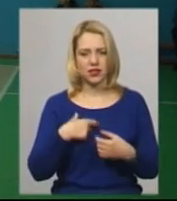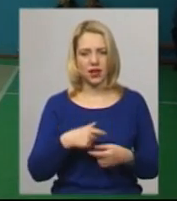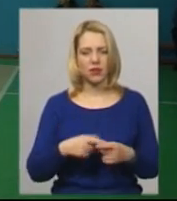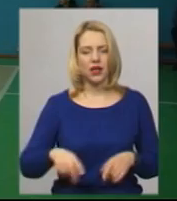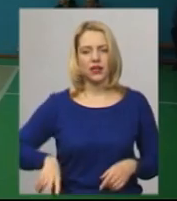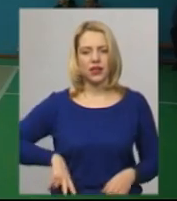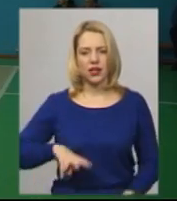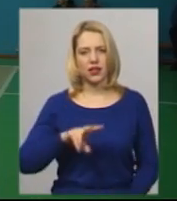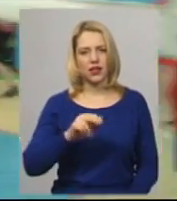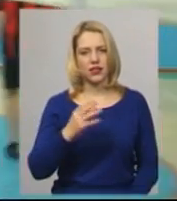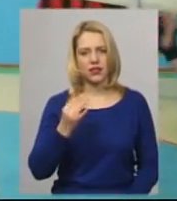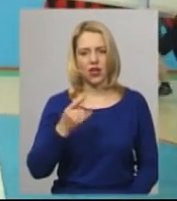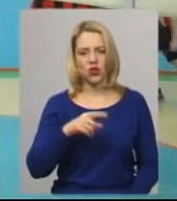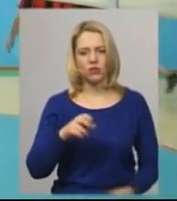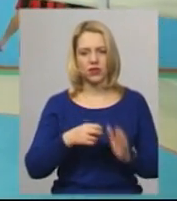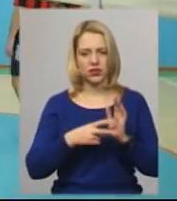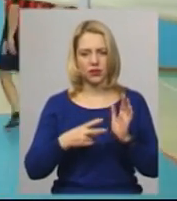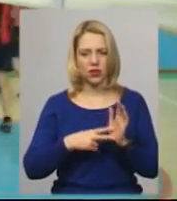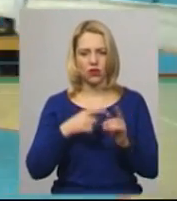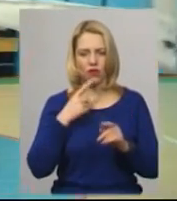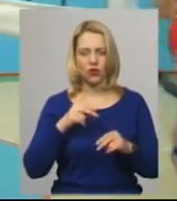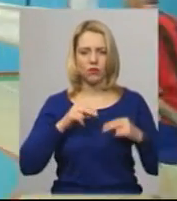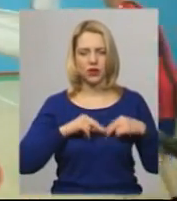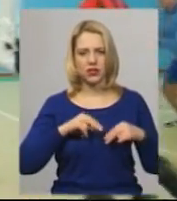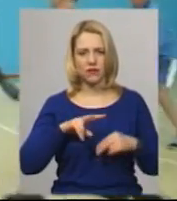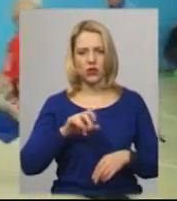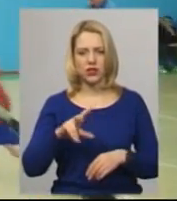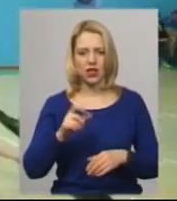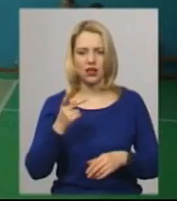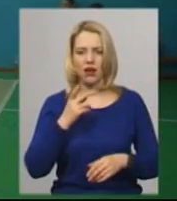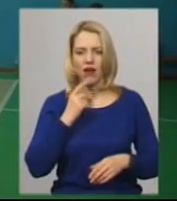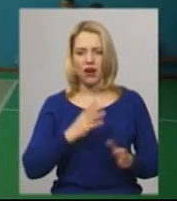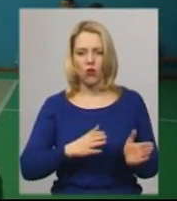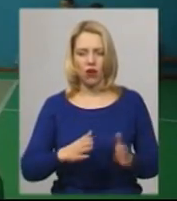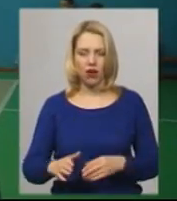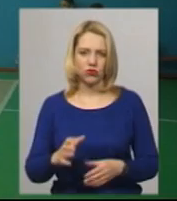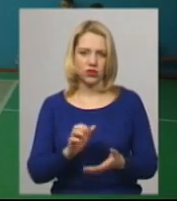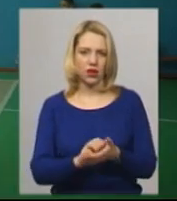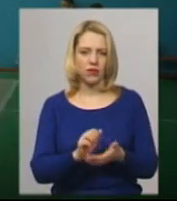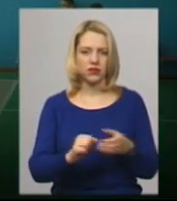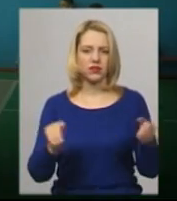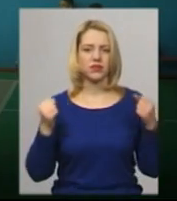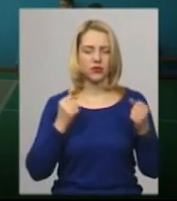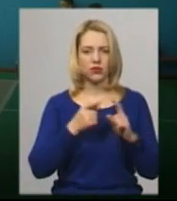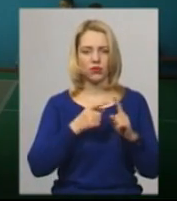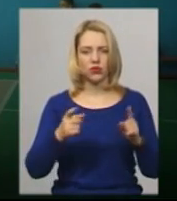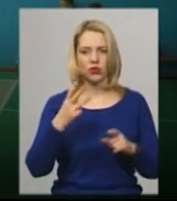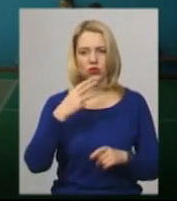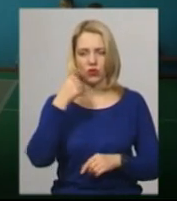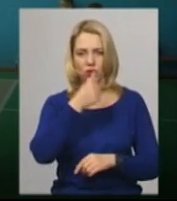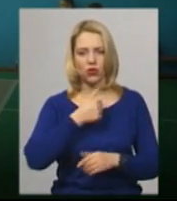ліцею номер 17 Вадим Пірих переконує, працівники ліцею регулярно займаються спортом. Протягом трьох років ми